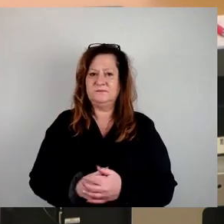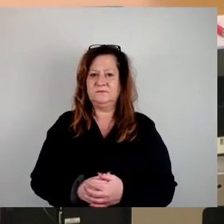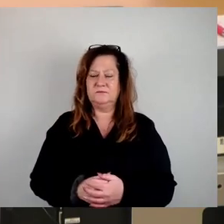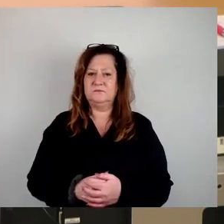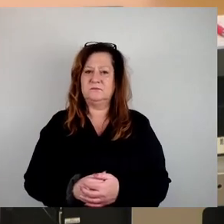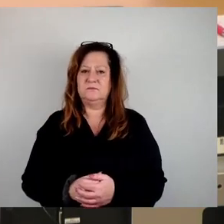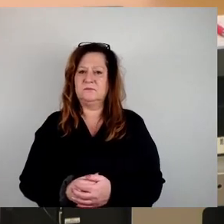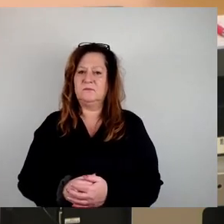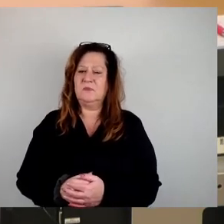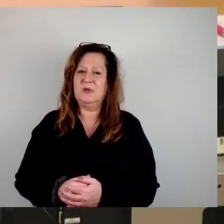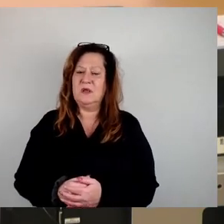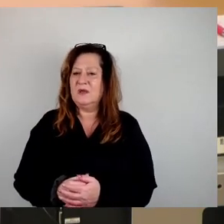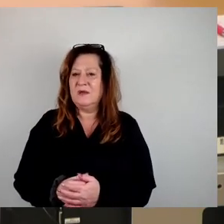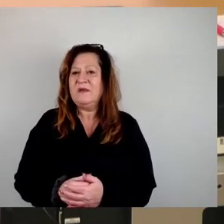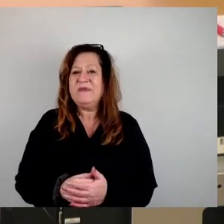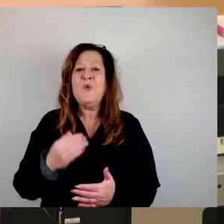Wohnraum.